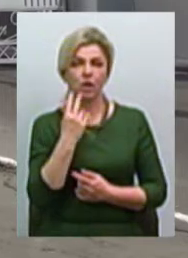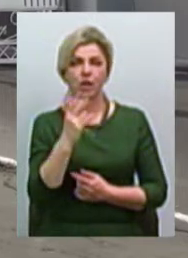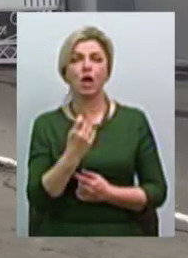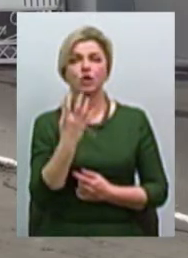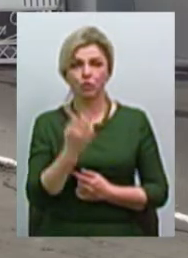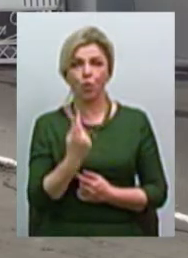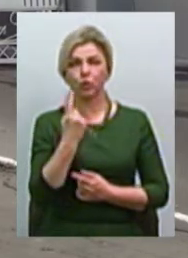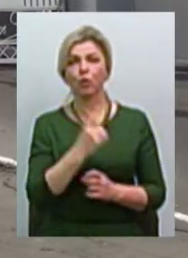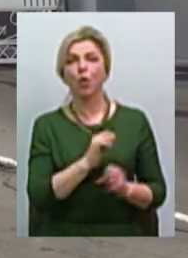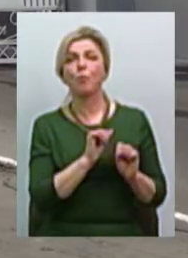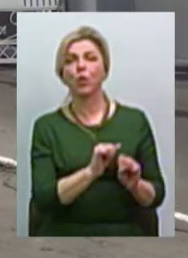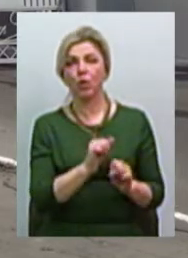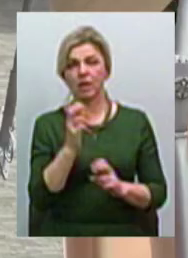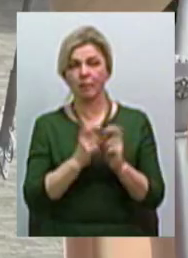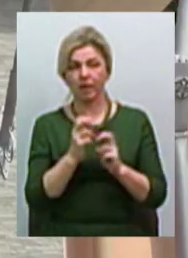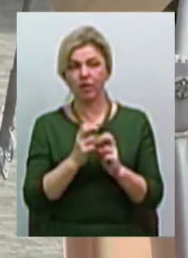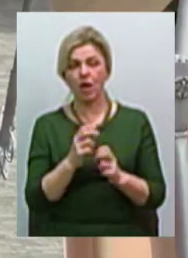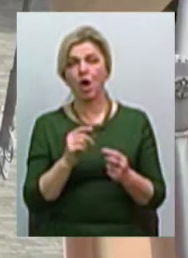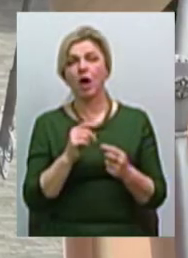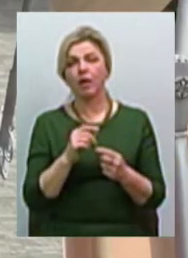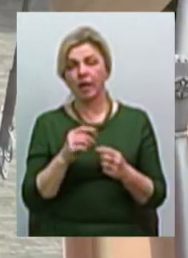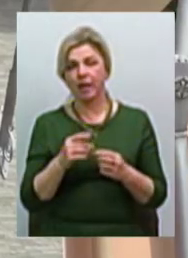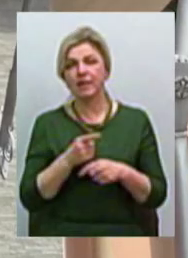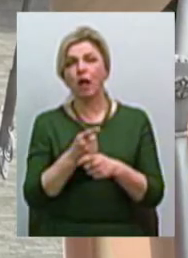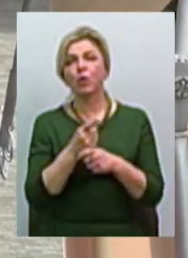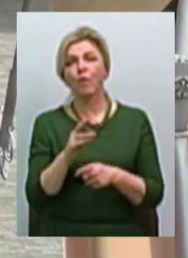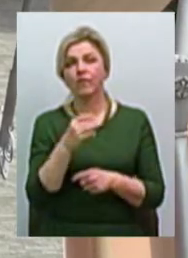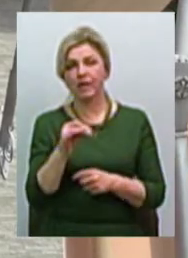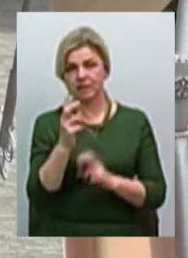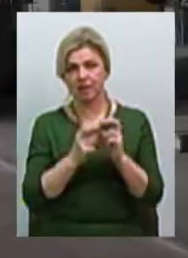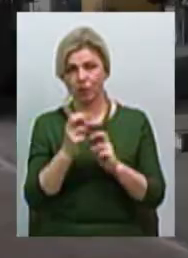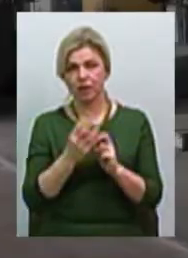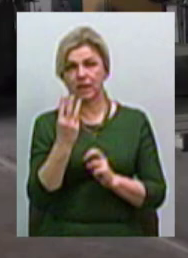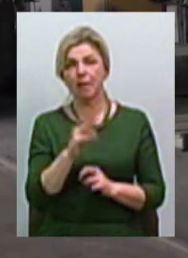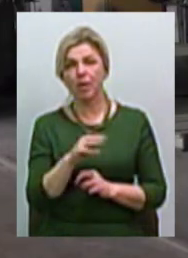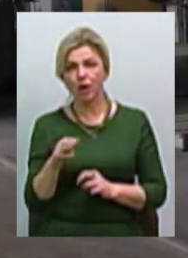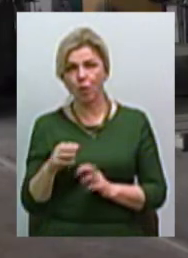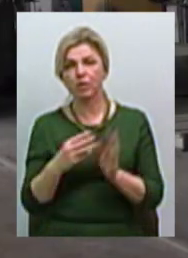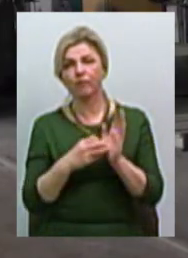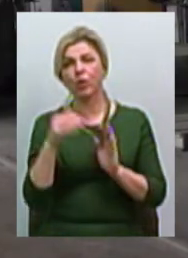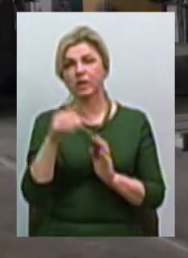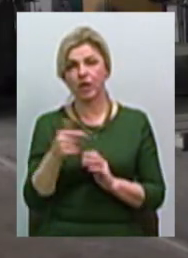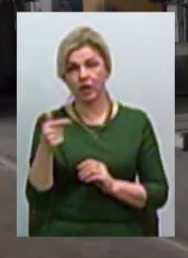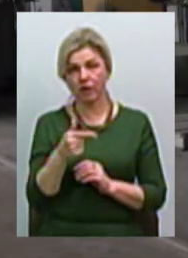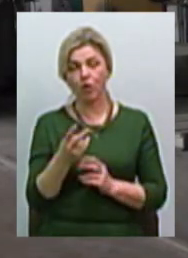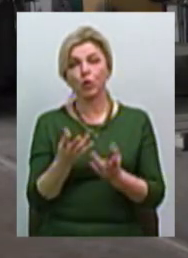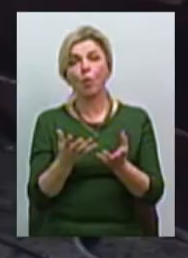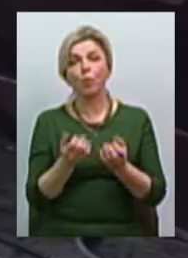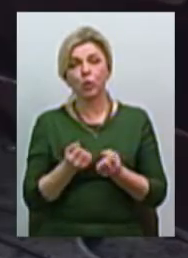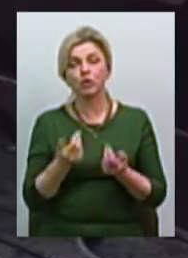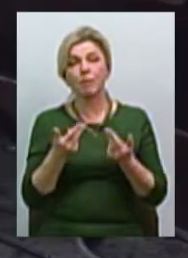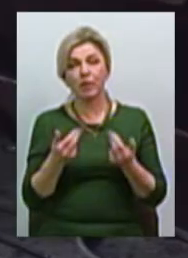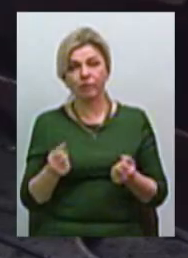підприємстві – ДП «Миколаївський бронетанковий завод» – 3 мільйони 48 тисяч гривень. Але ми отримали підтвердження, що борги